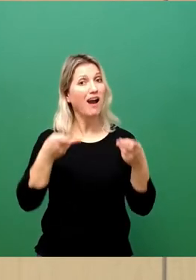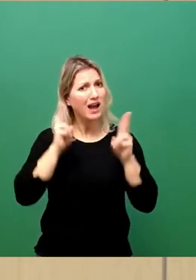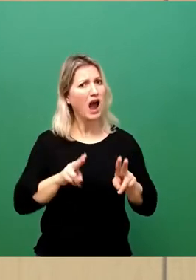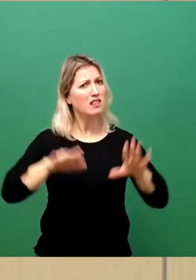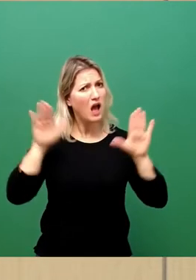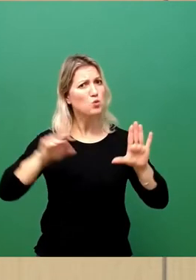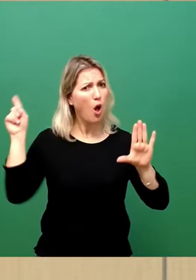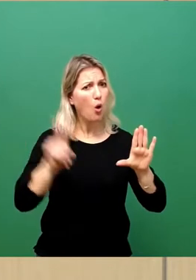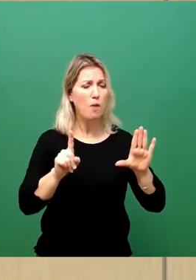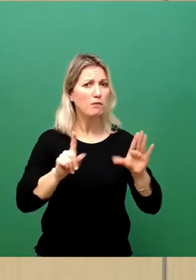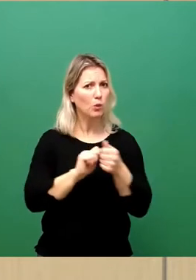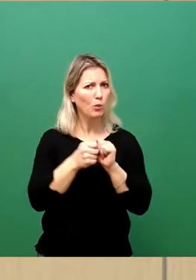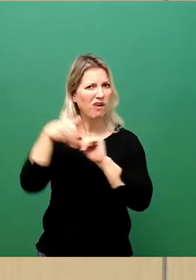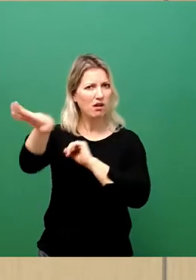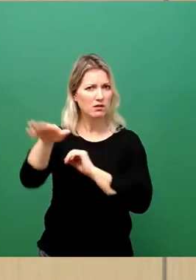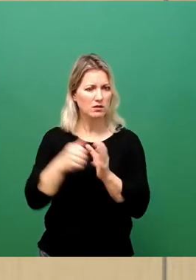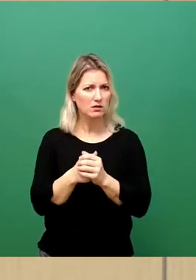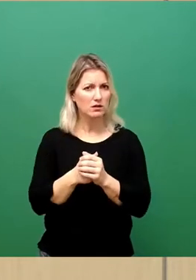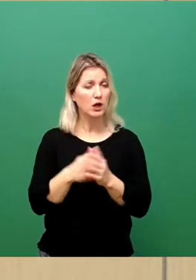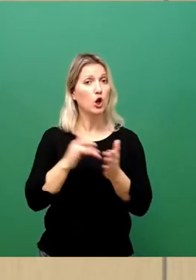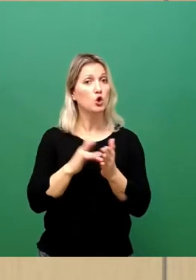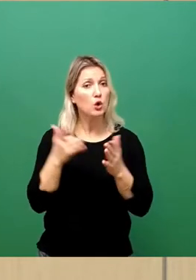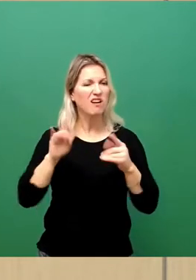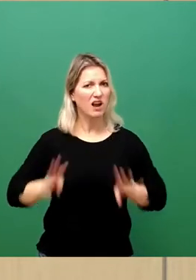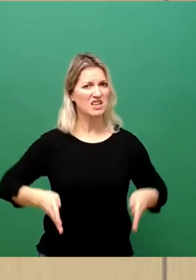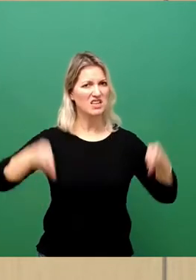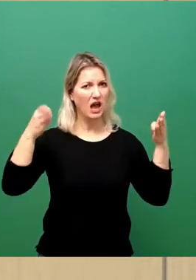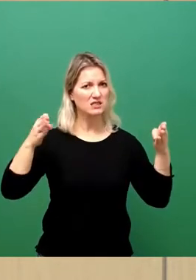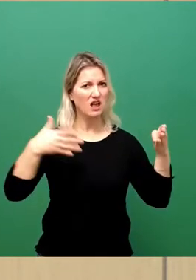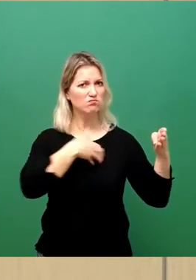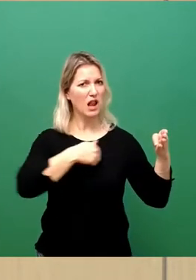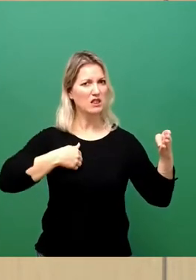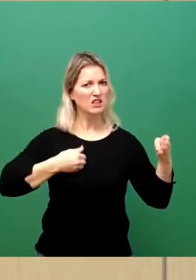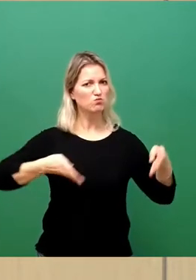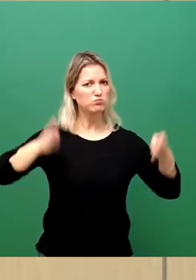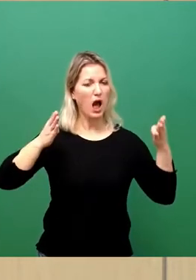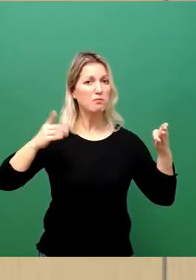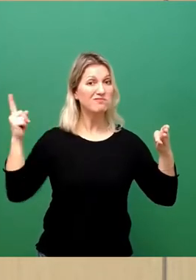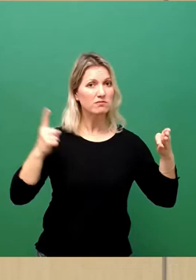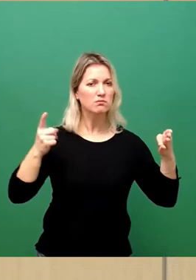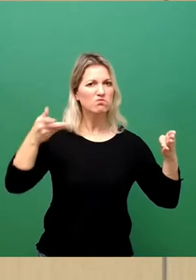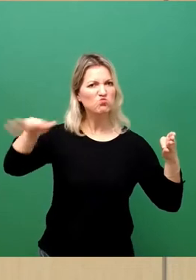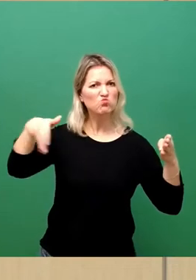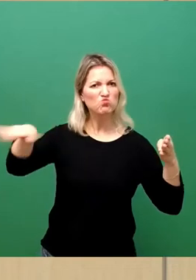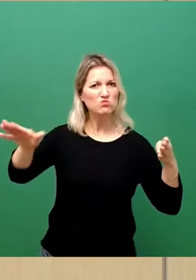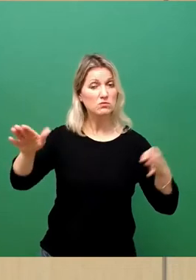Zehntausende Menschen wurden an militaristisch hochgerüsteten Grenzen zurückgeprügelt. Genau diese Grenzen, vor einigen Monaten noch von